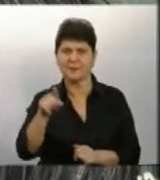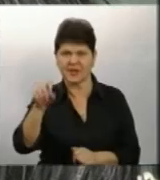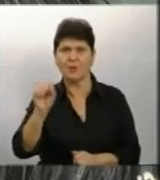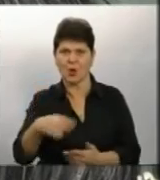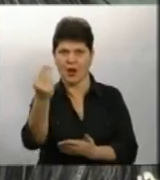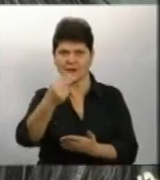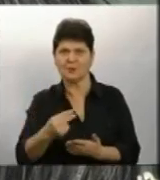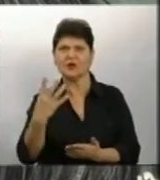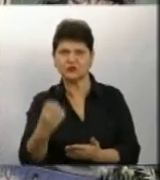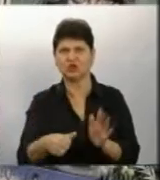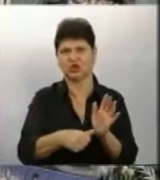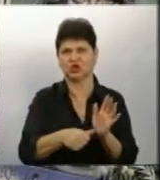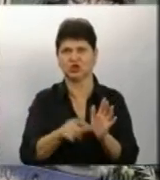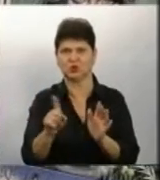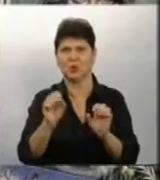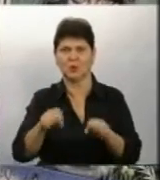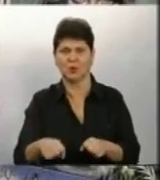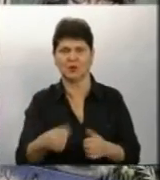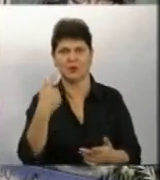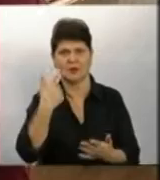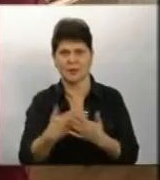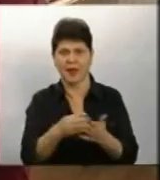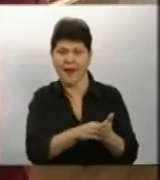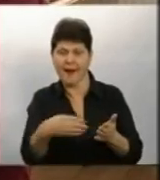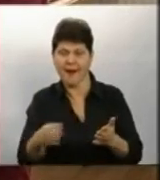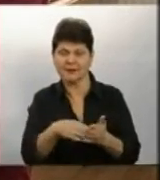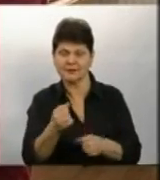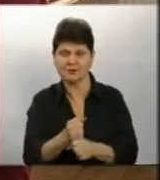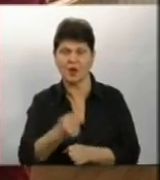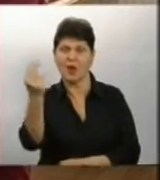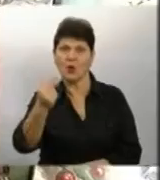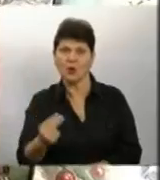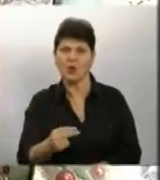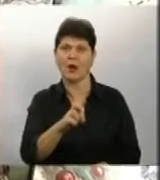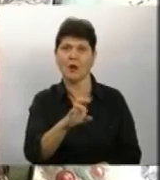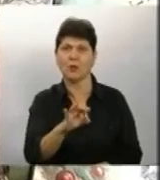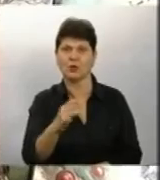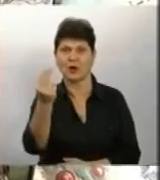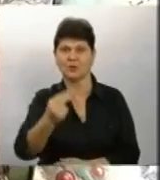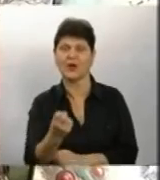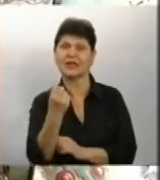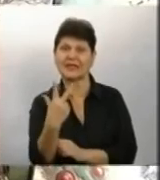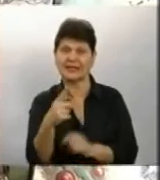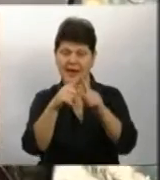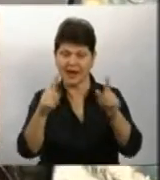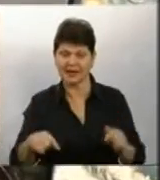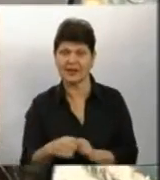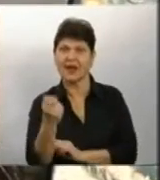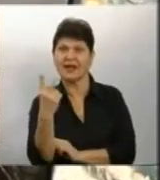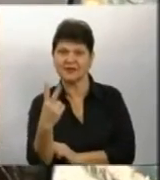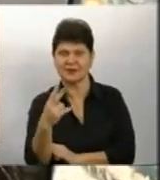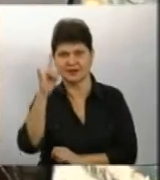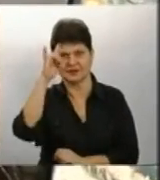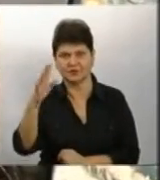намалювати їх ще хоча б шість, щоб ми могли зробити, наприклад, календарик Художниця Анна Борачук намалювала 13 картин, 12 з них